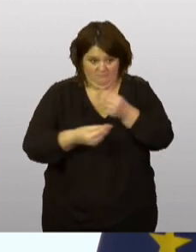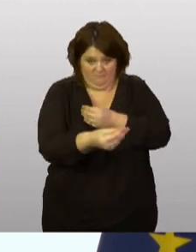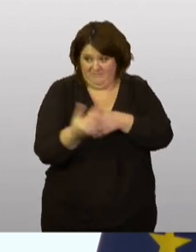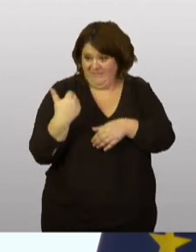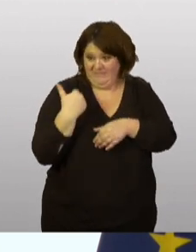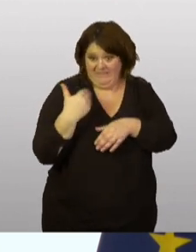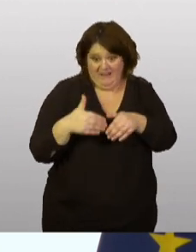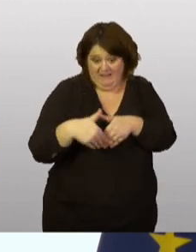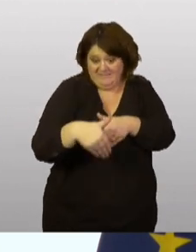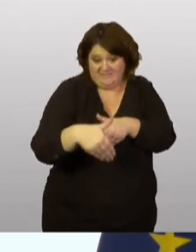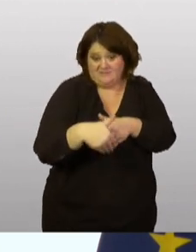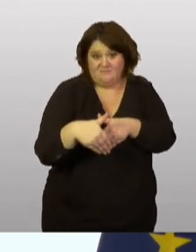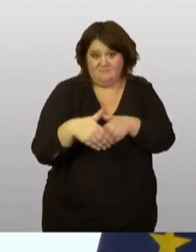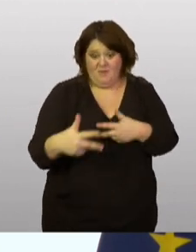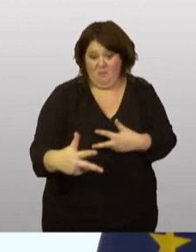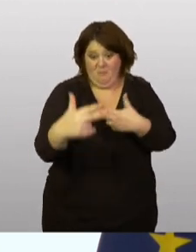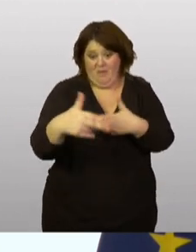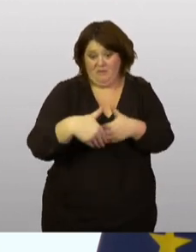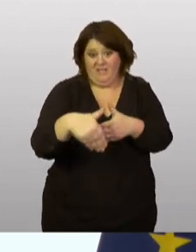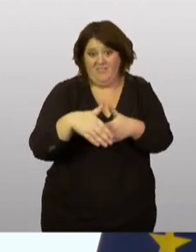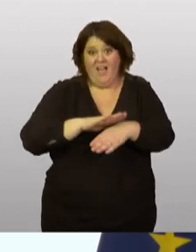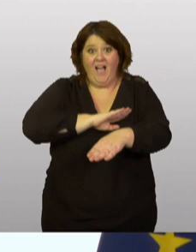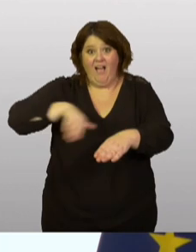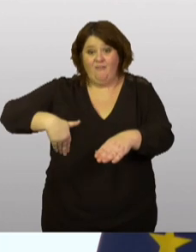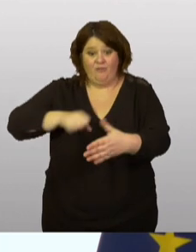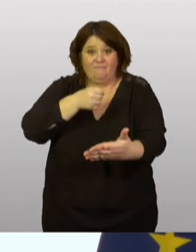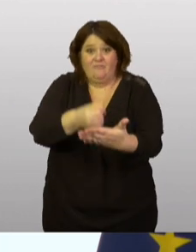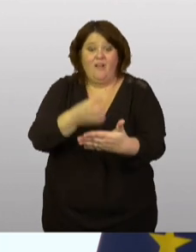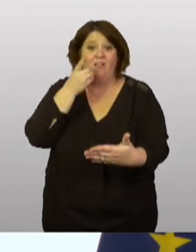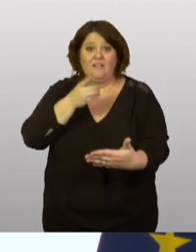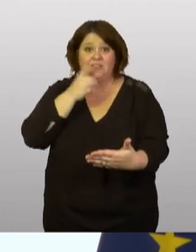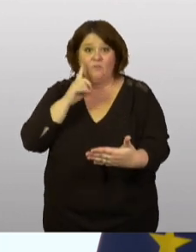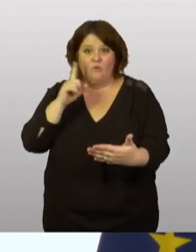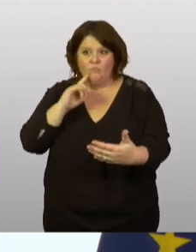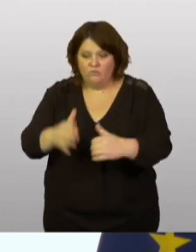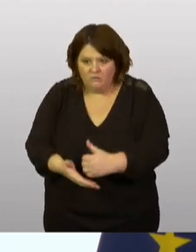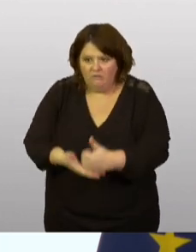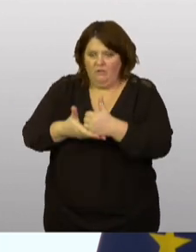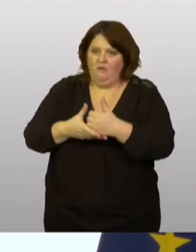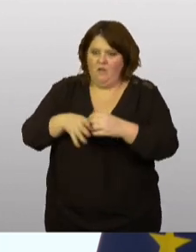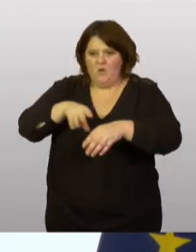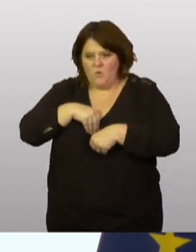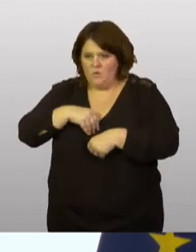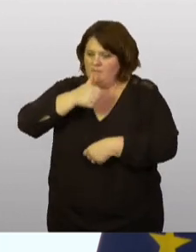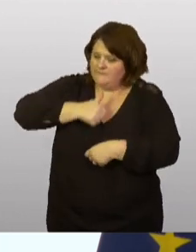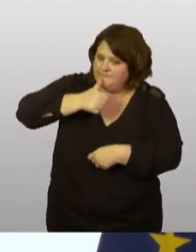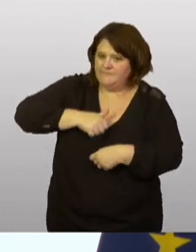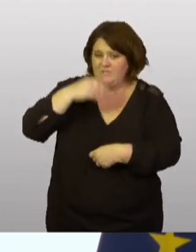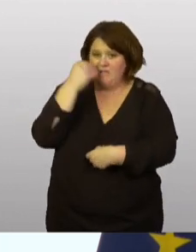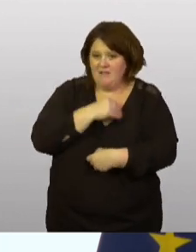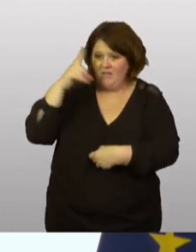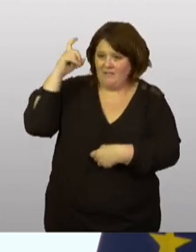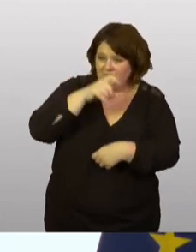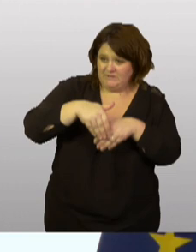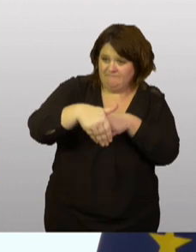plupart, pendant l'année, avant la fin de l'année, pour pouvoir supporter l'hiver très difficile dans les conditions